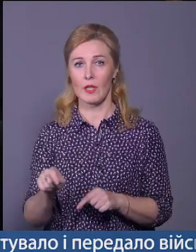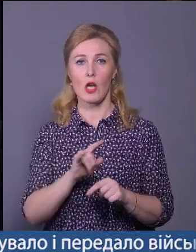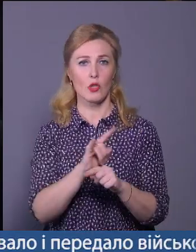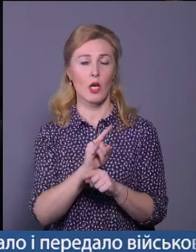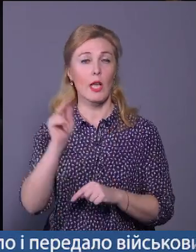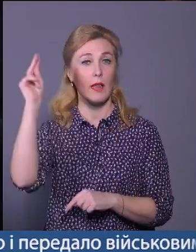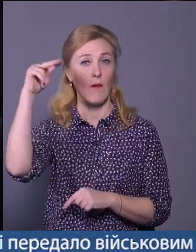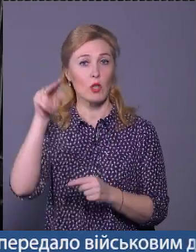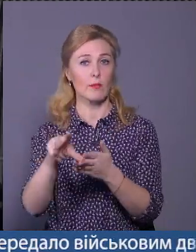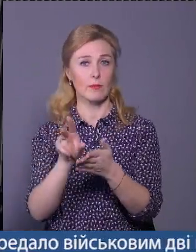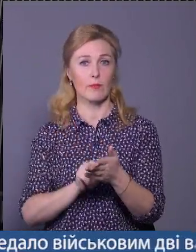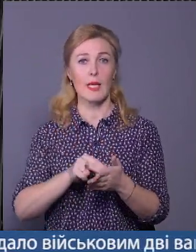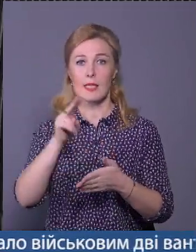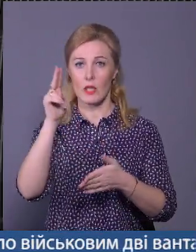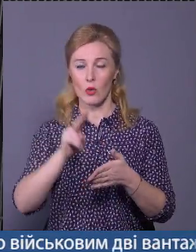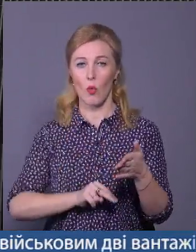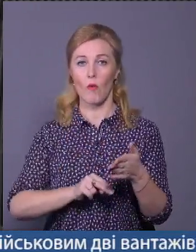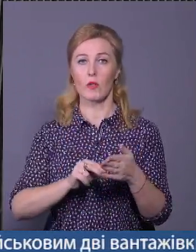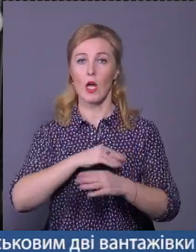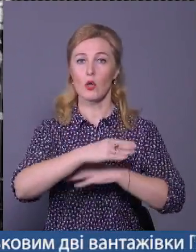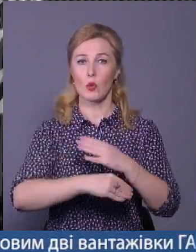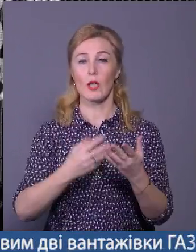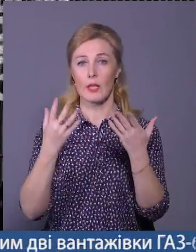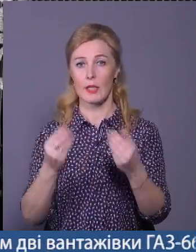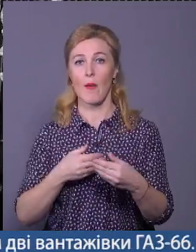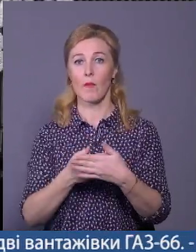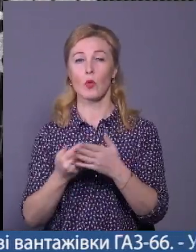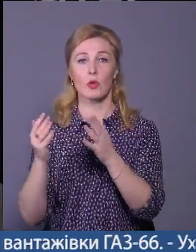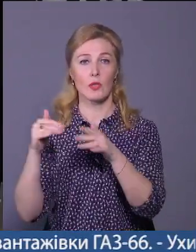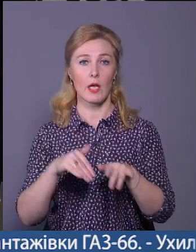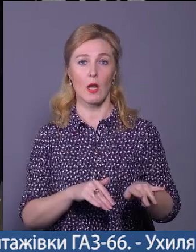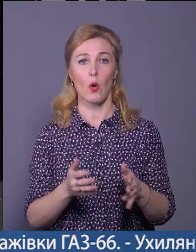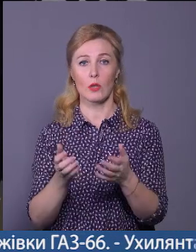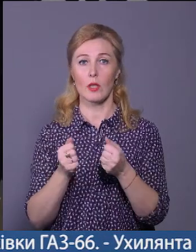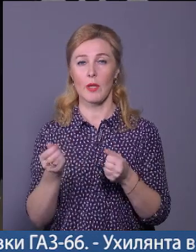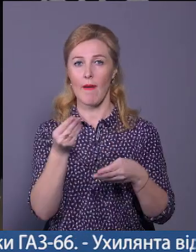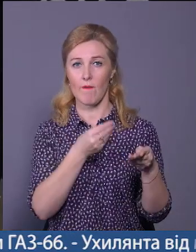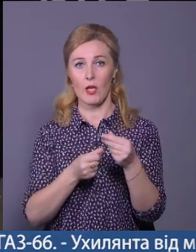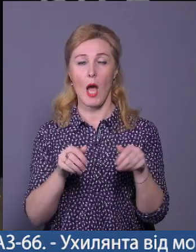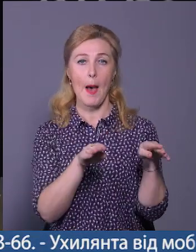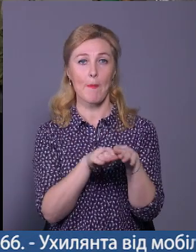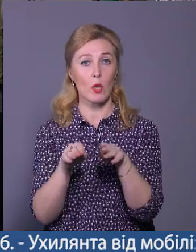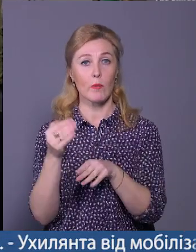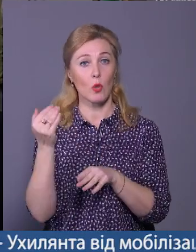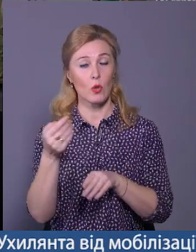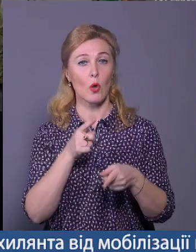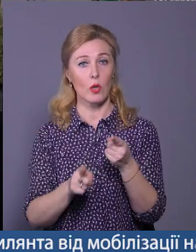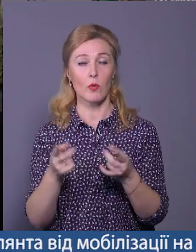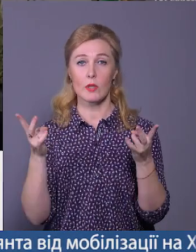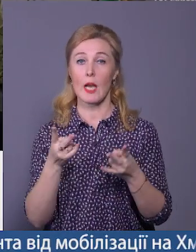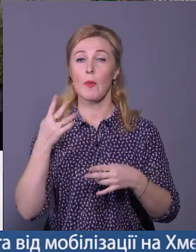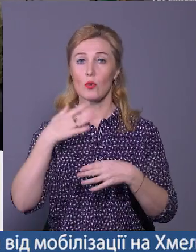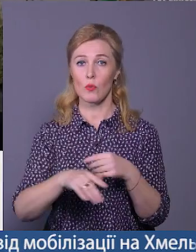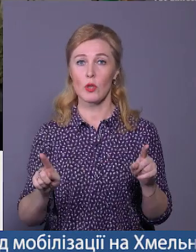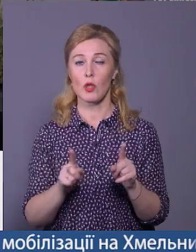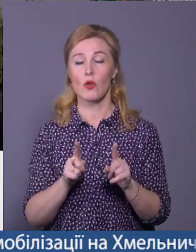навчилися дублювати сертифіковані джгути. Днями волонтери Поділля отримали один підроблений, порівнюють його з оригінальним. Варто розуміти, що